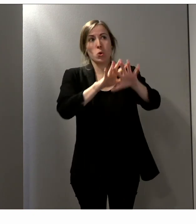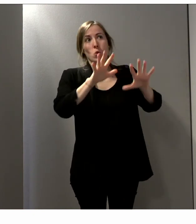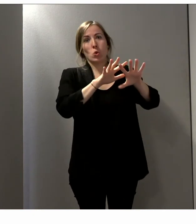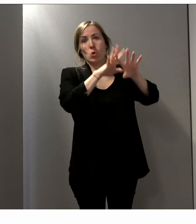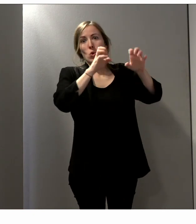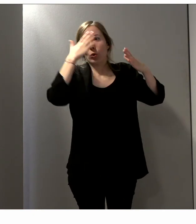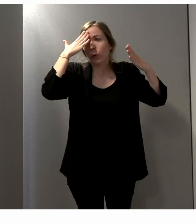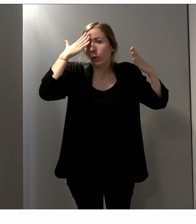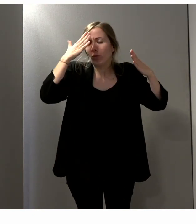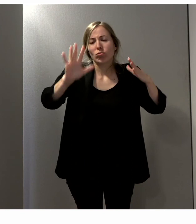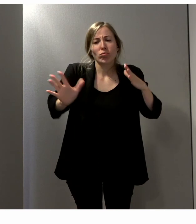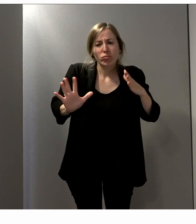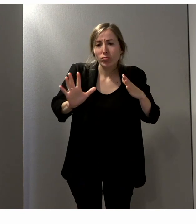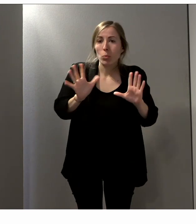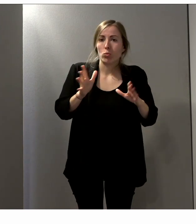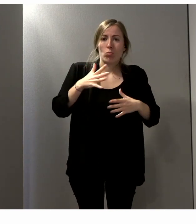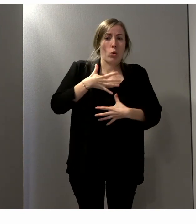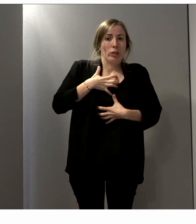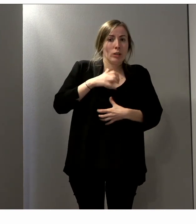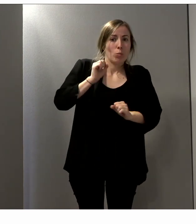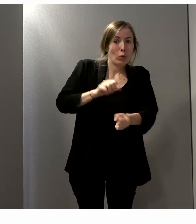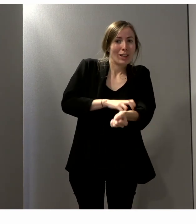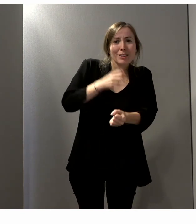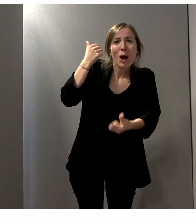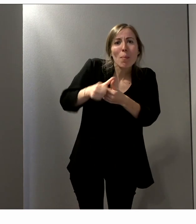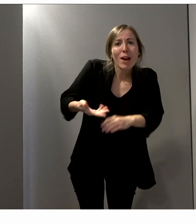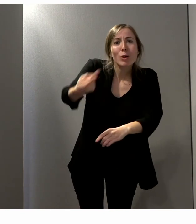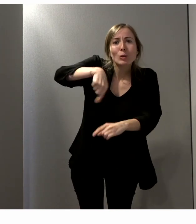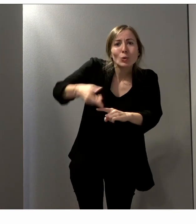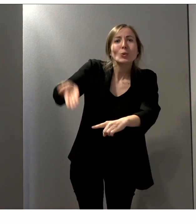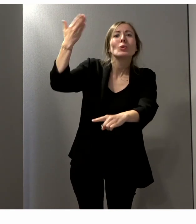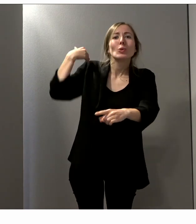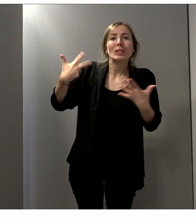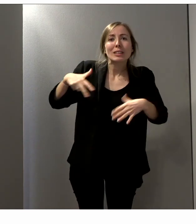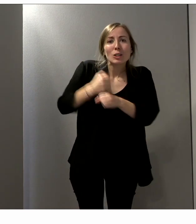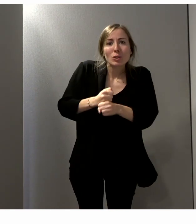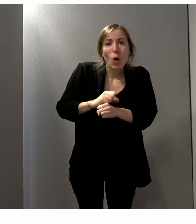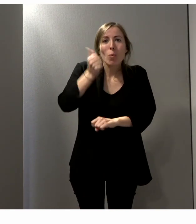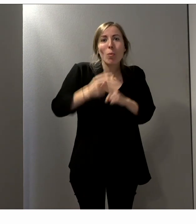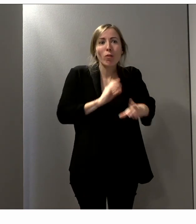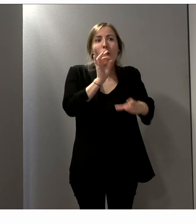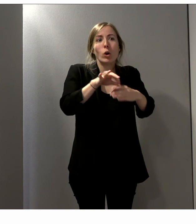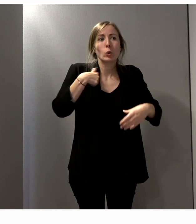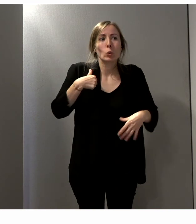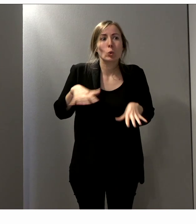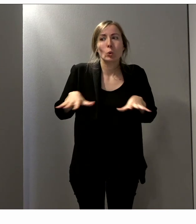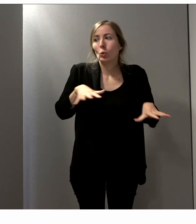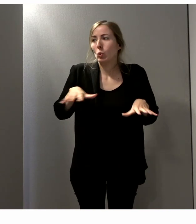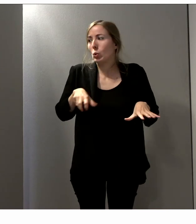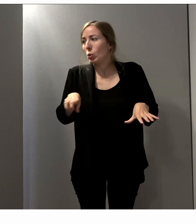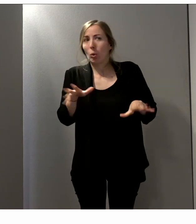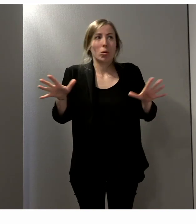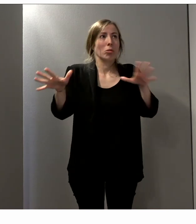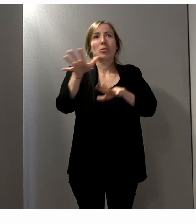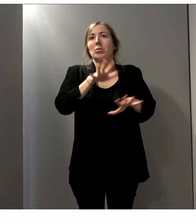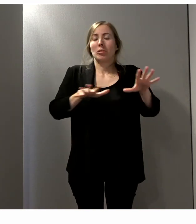chose qui est quand même un petit peu stressante. Rappelons-nous, à 18 ans, quand on a dû aller voter, on n'était pas très à'air, on ne savait pas où aller, dans